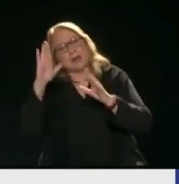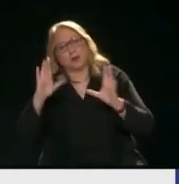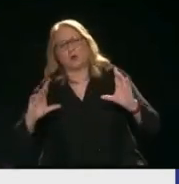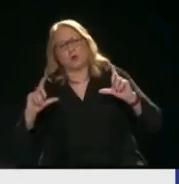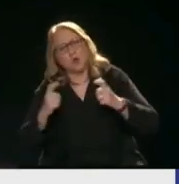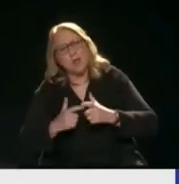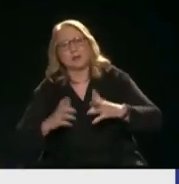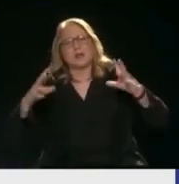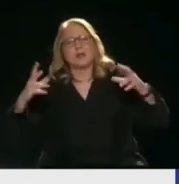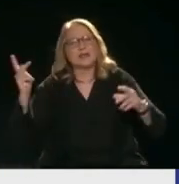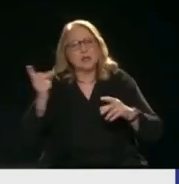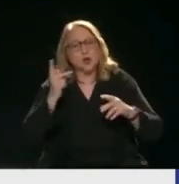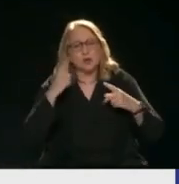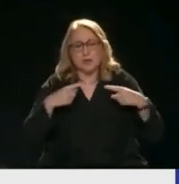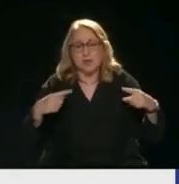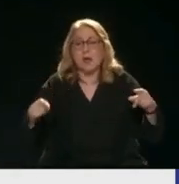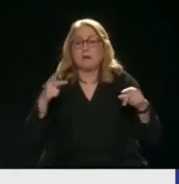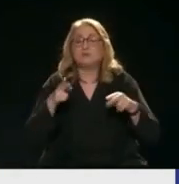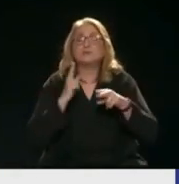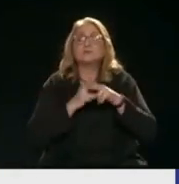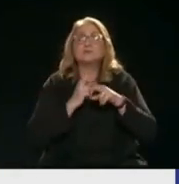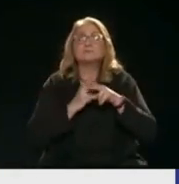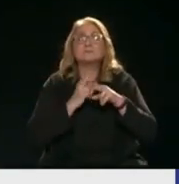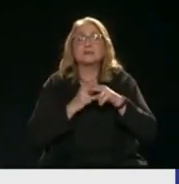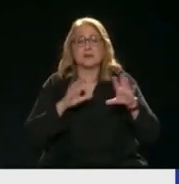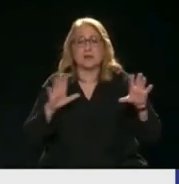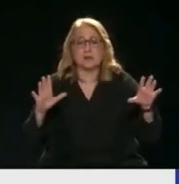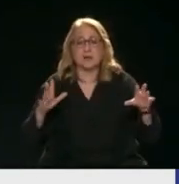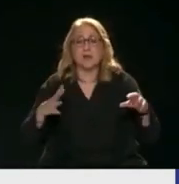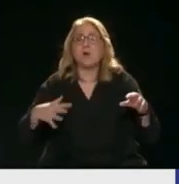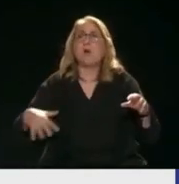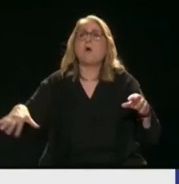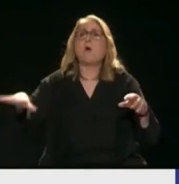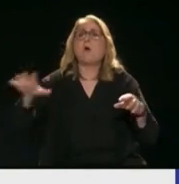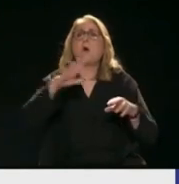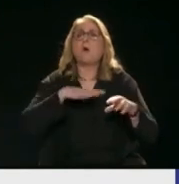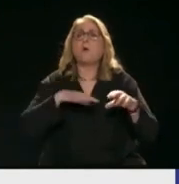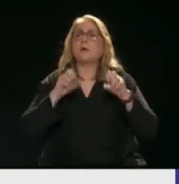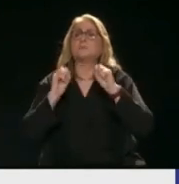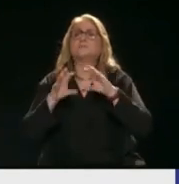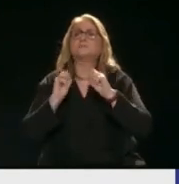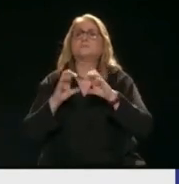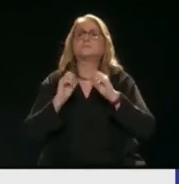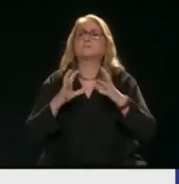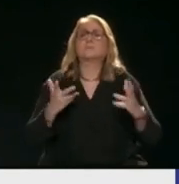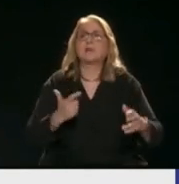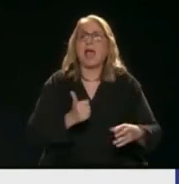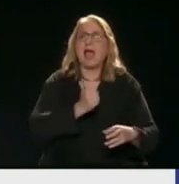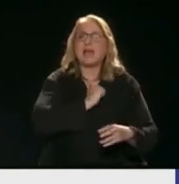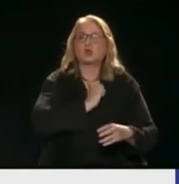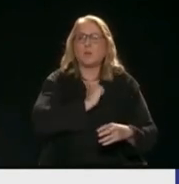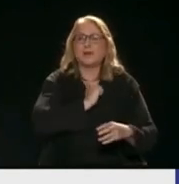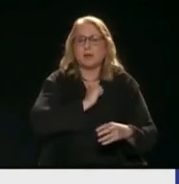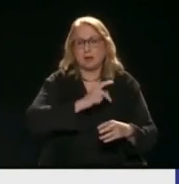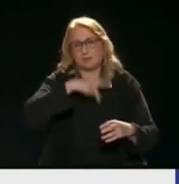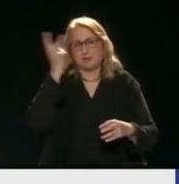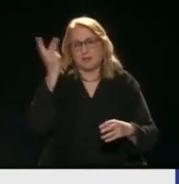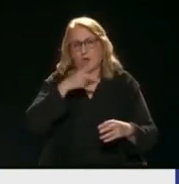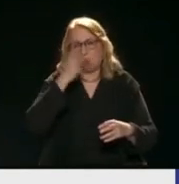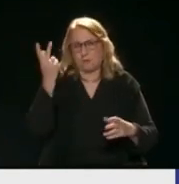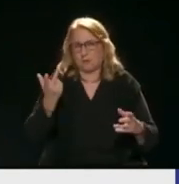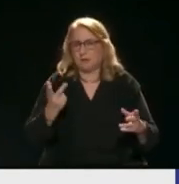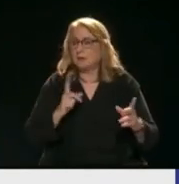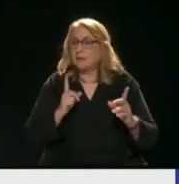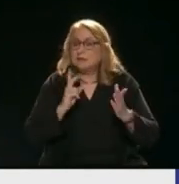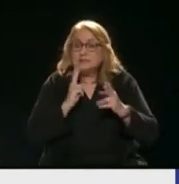προέχει Άρα στον πλανήτη μας διδάχτηκαν όλοι Τα ατομικά δικαιώματα Μα το δικαίωμα το έχει ο σκλάβος Άρα καταλαβαίνετε ότι η